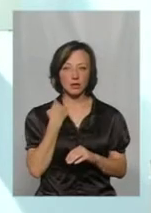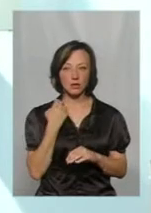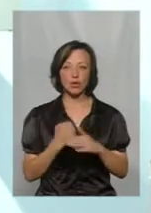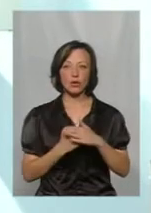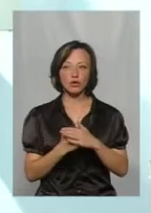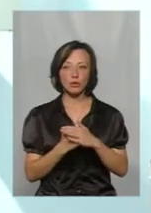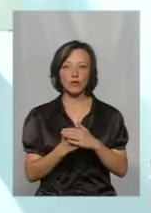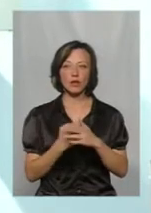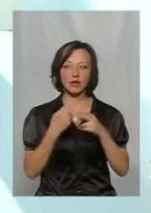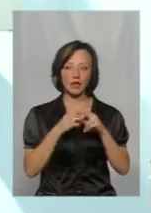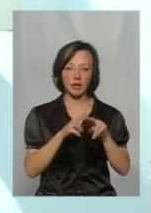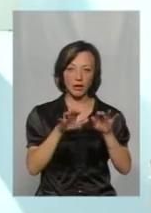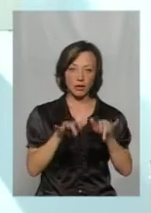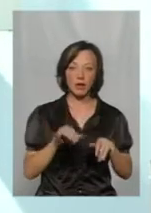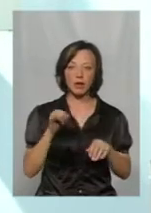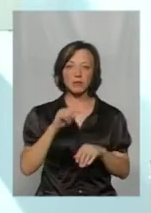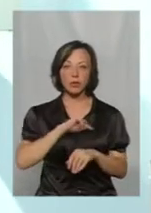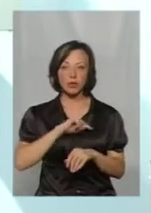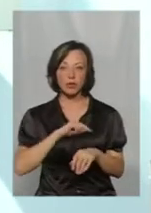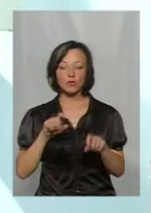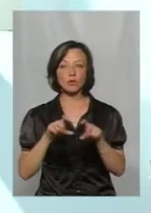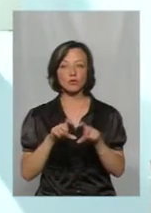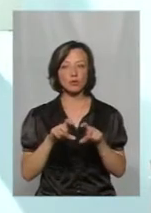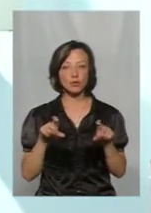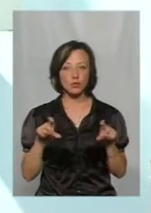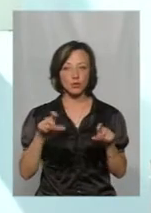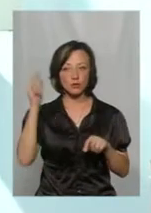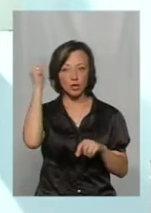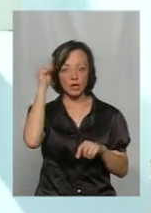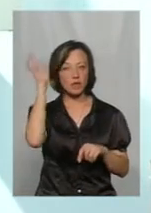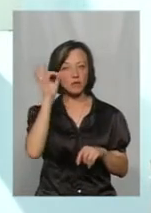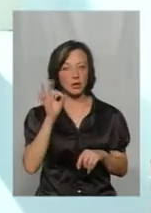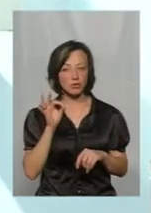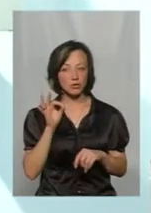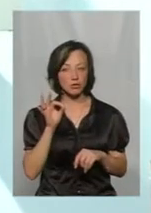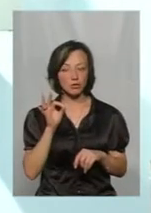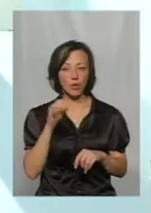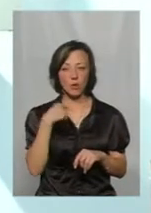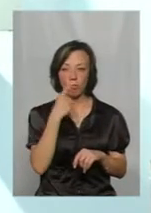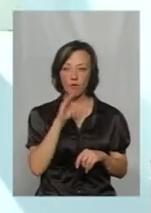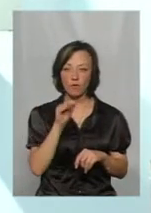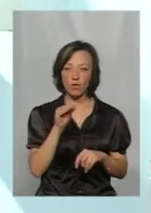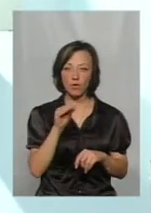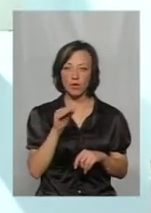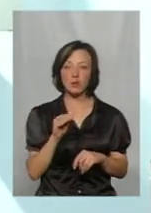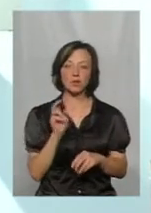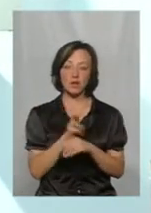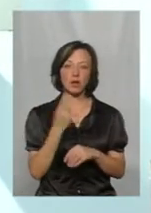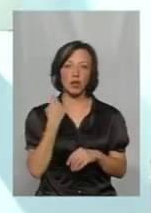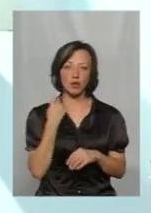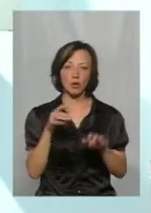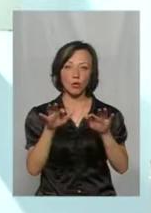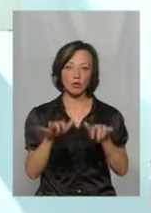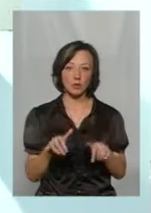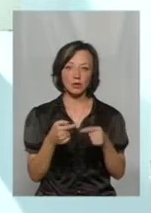володіння Тртехнікою і психологію. Хоча в школі вивчала німецькому. Тут прийшла на англійську, такий комп